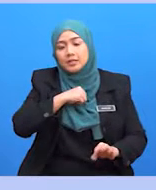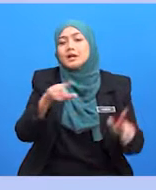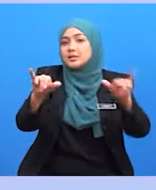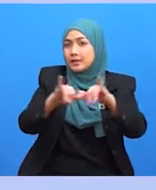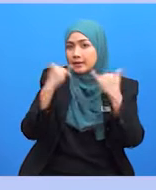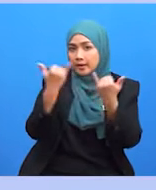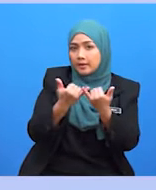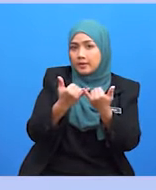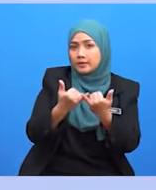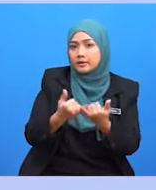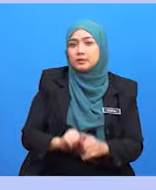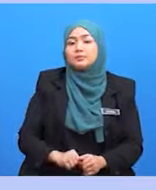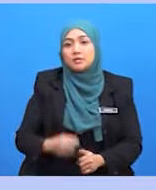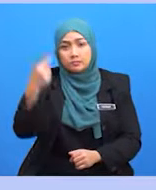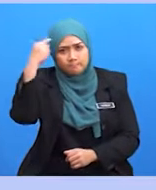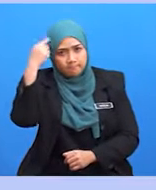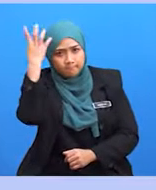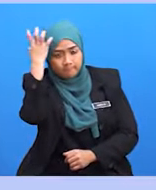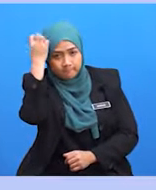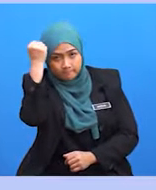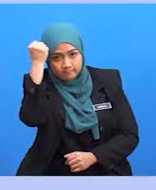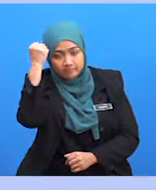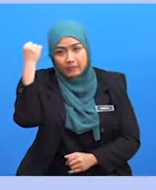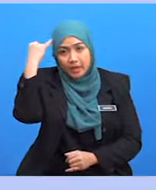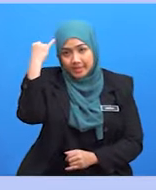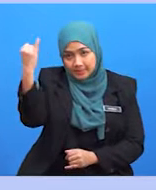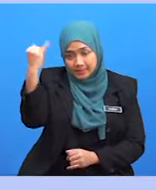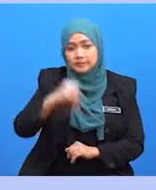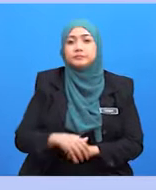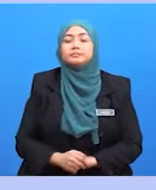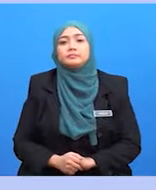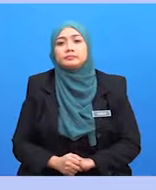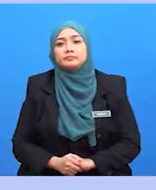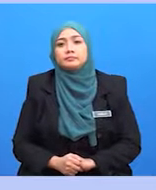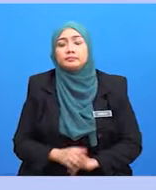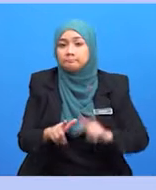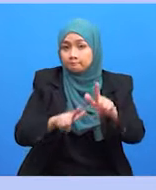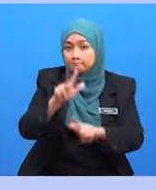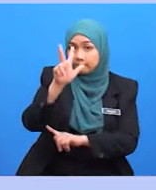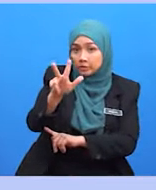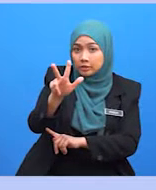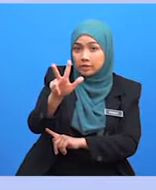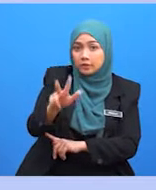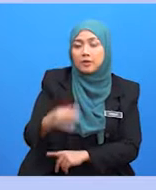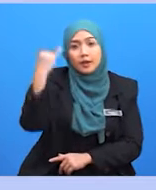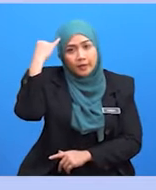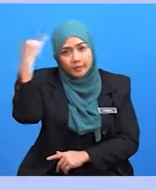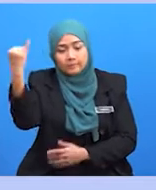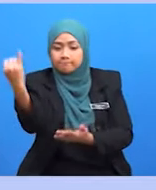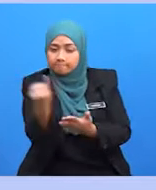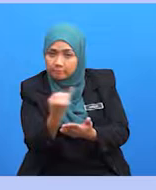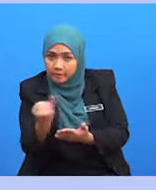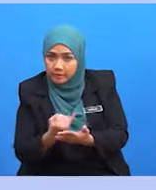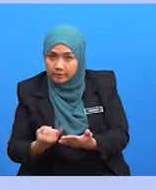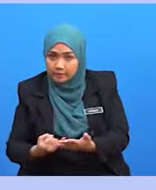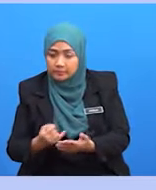Langkah kedua, sesi brainstorming atau memerah idea. Seterusnya, langkah ketiga, lakaran idea berdasarkan